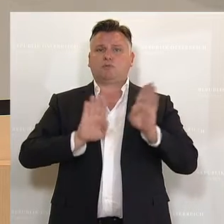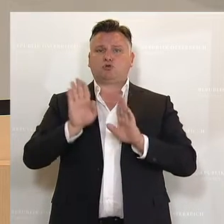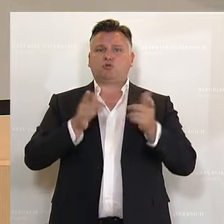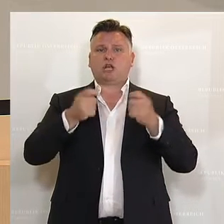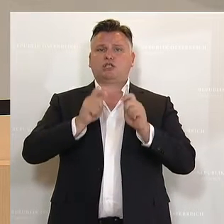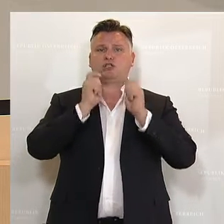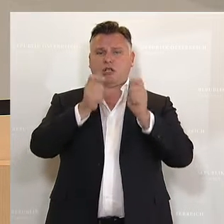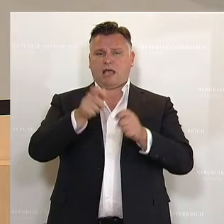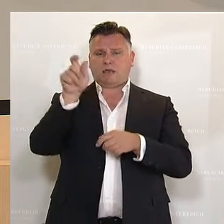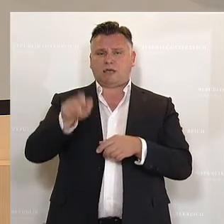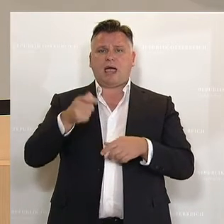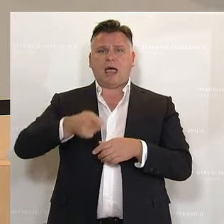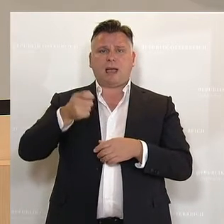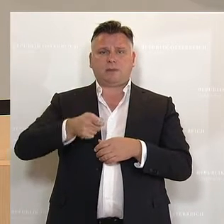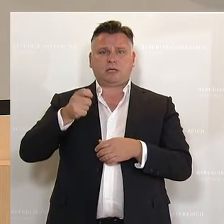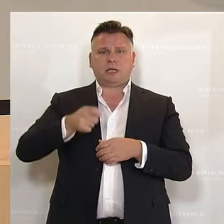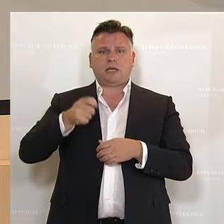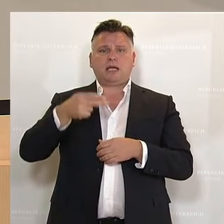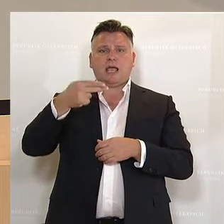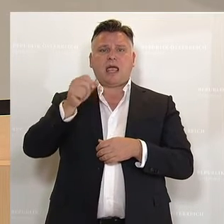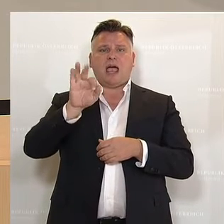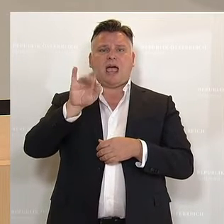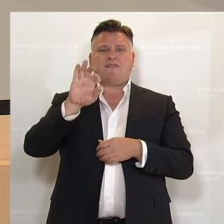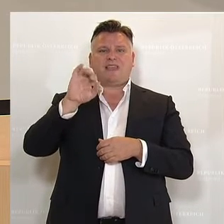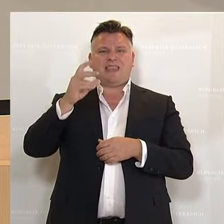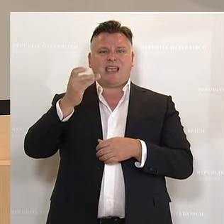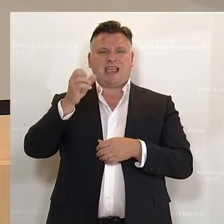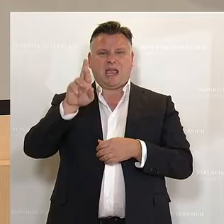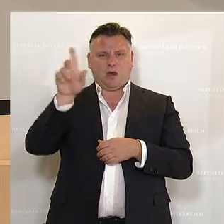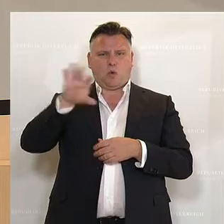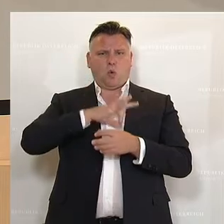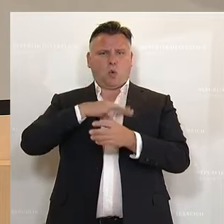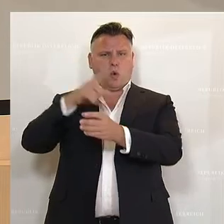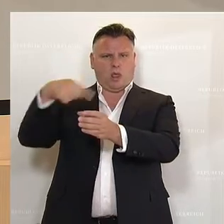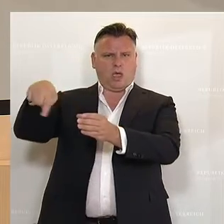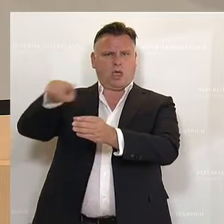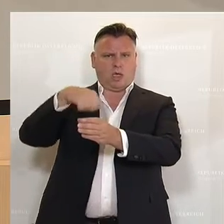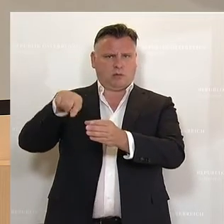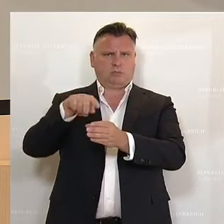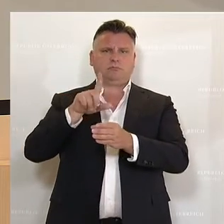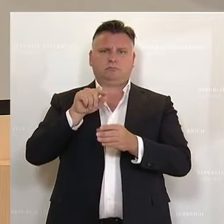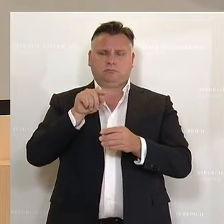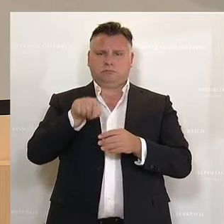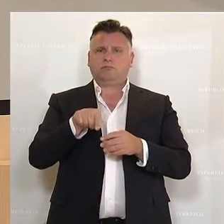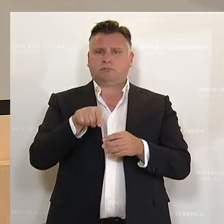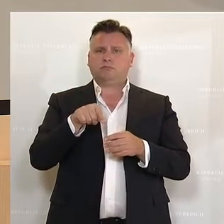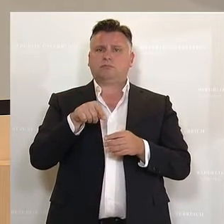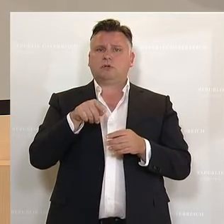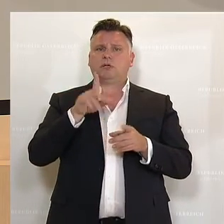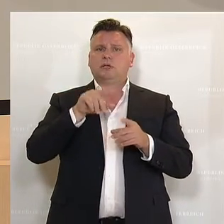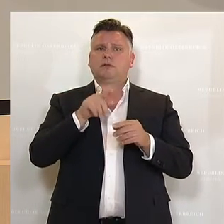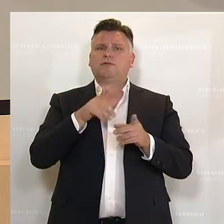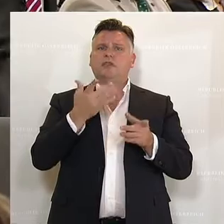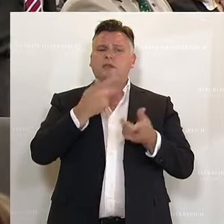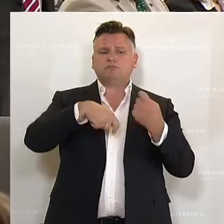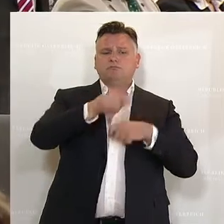Entschließungsantrag der Abgeordneten Christian Havenecker, Kolleginnen und Kollegen, betreffend Nein zur Legalisierung verdeckter